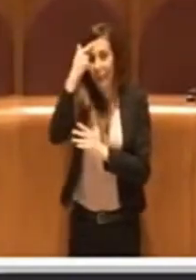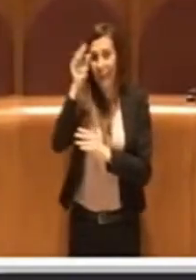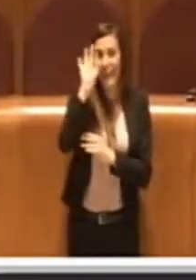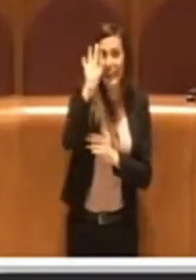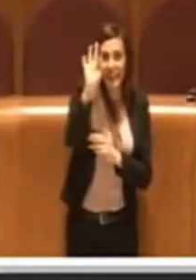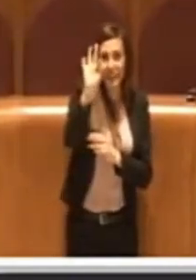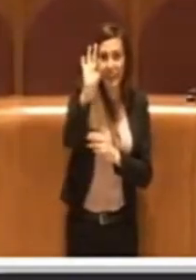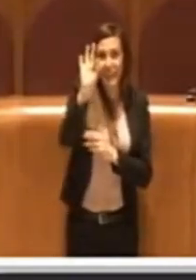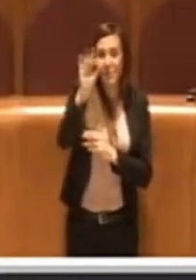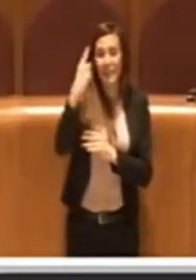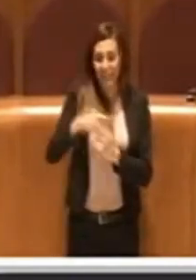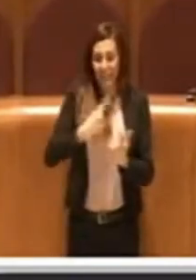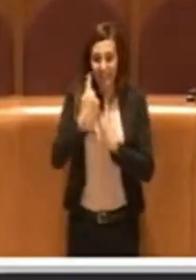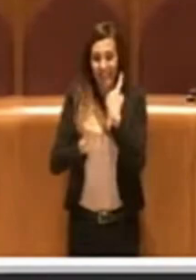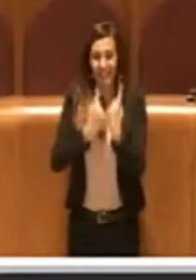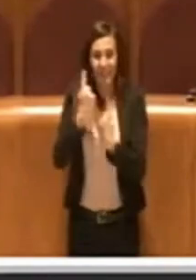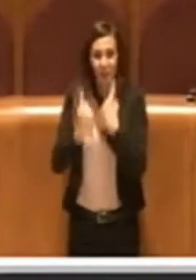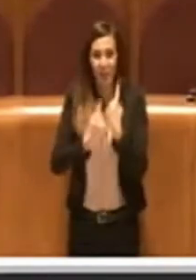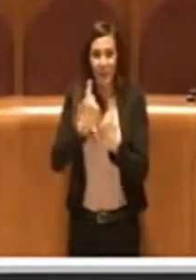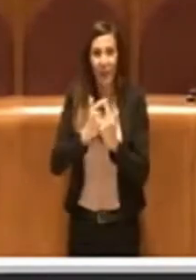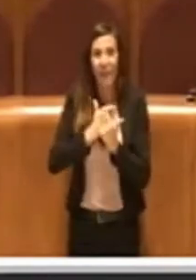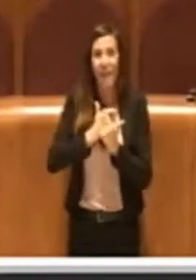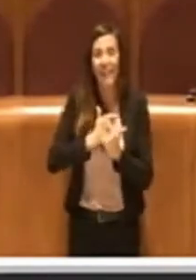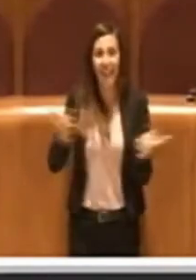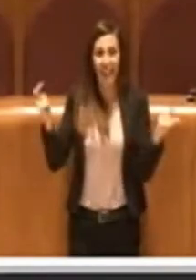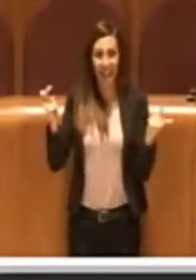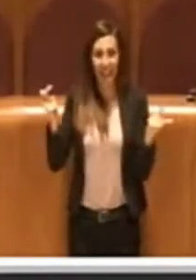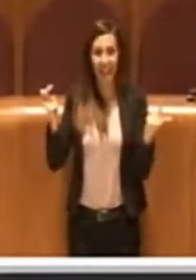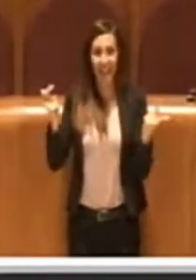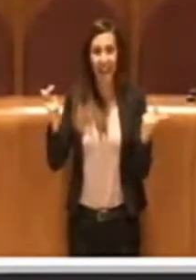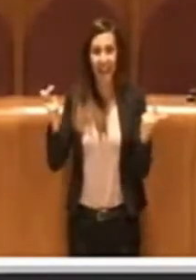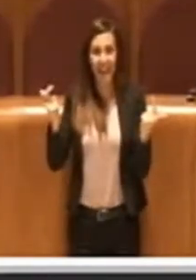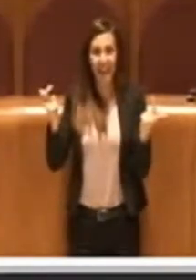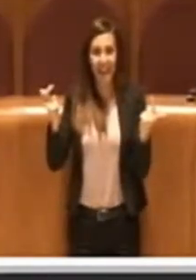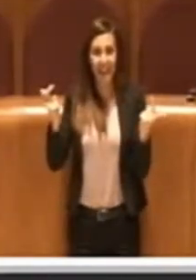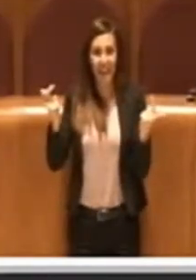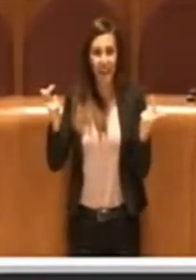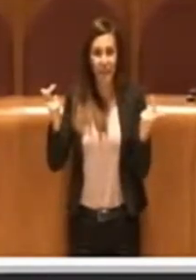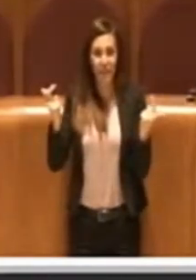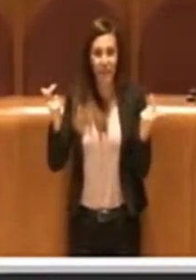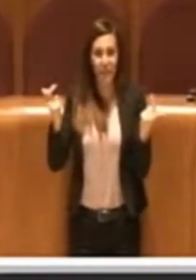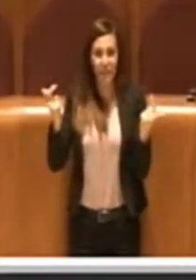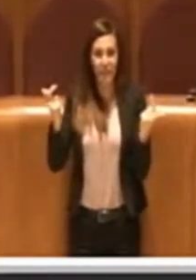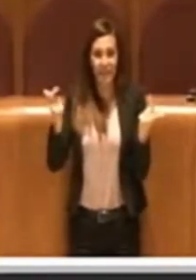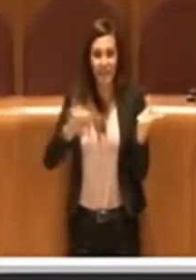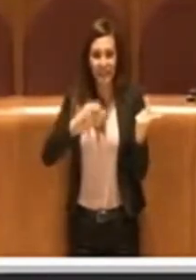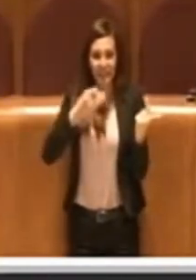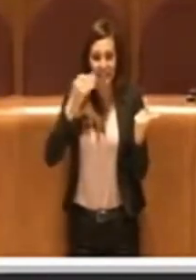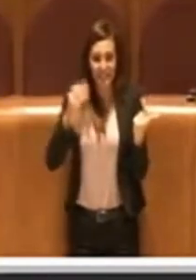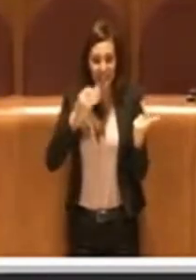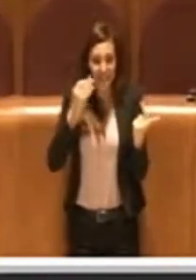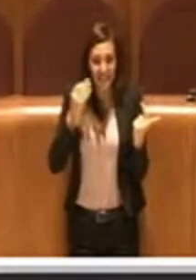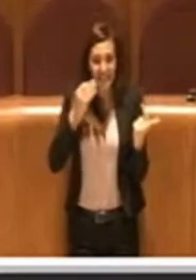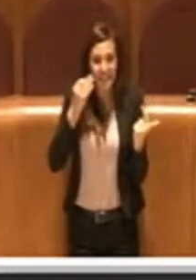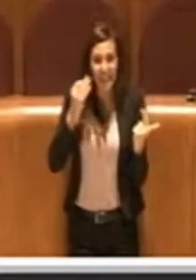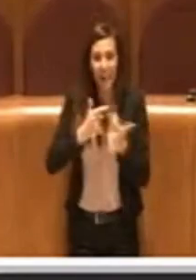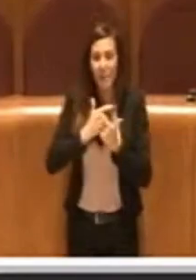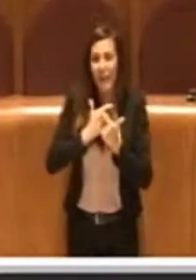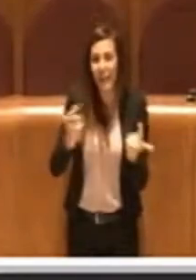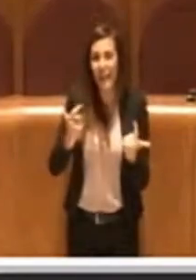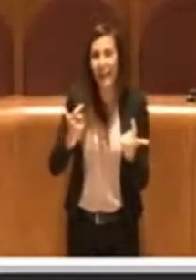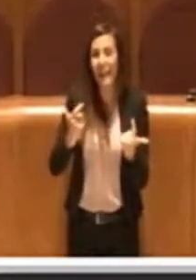alle situazioni per i gravi, ovviamente sempre per ipotesi, gravi